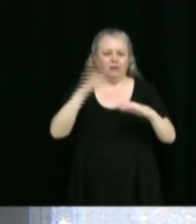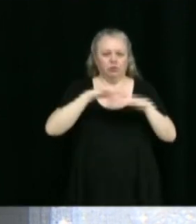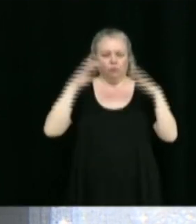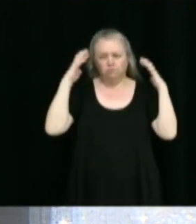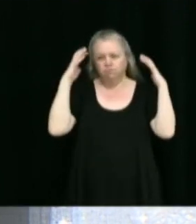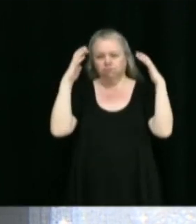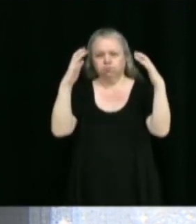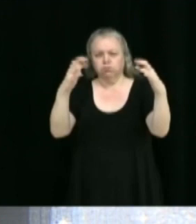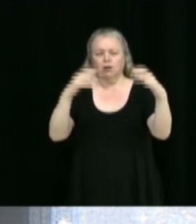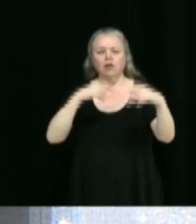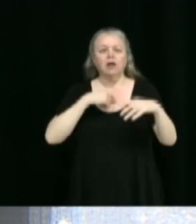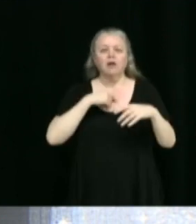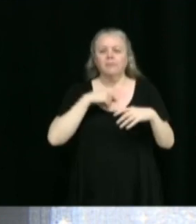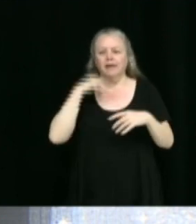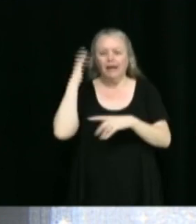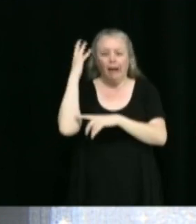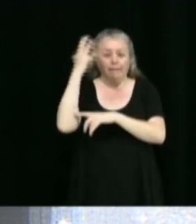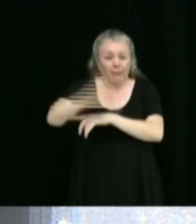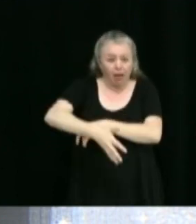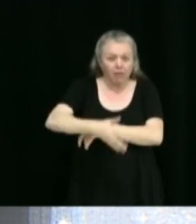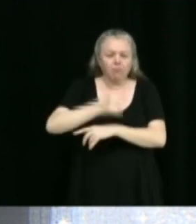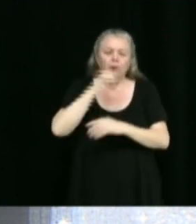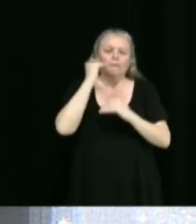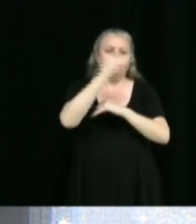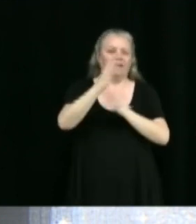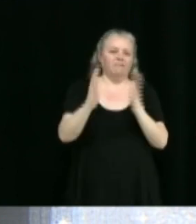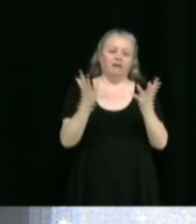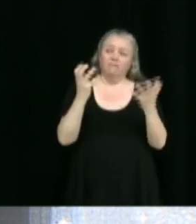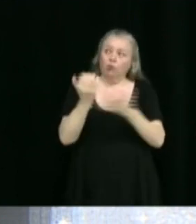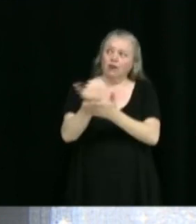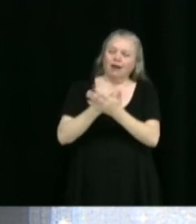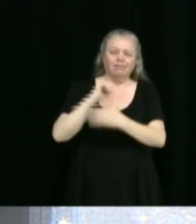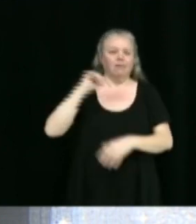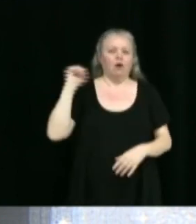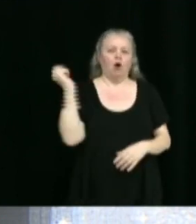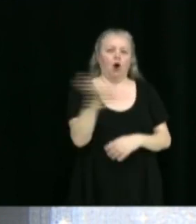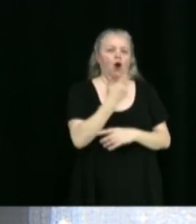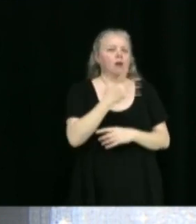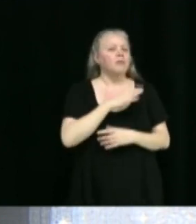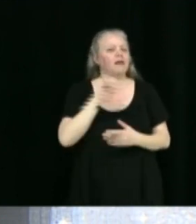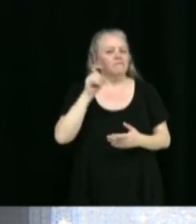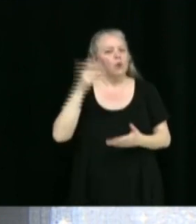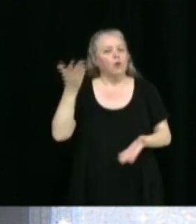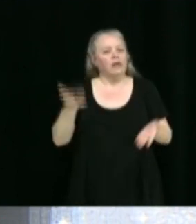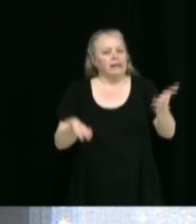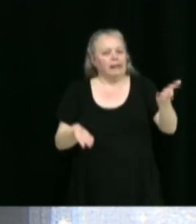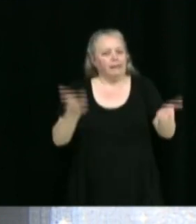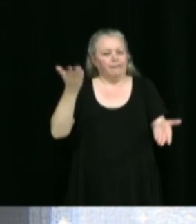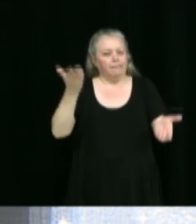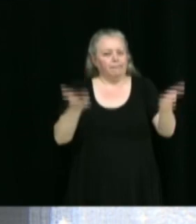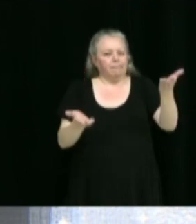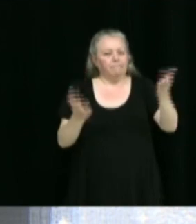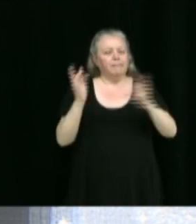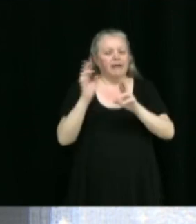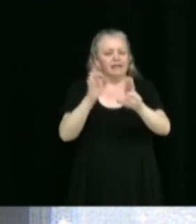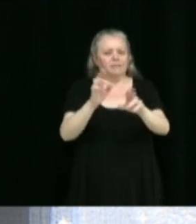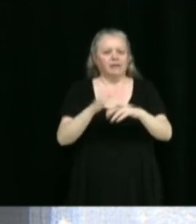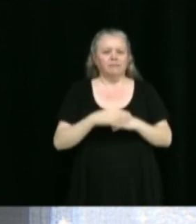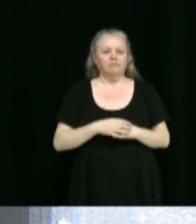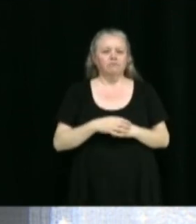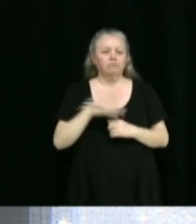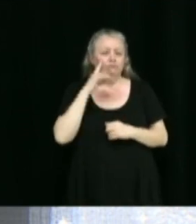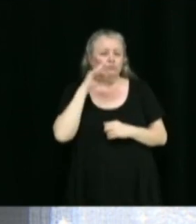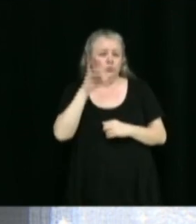certainement pas parfait au niveau de l'abattage d'arbres. On voudrait tous les maintenir. Mais il y quand même un équilibre à respecter à cet effet. Et c'est pourquoi